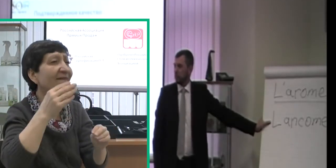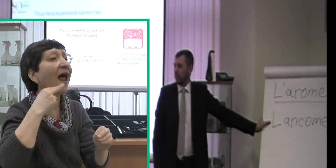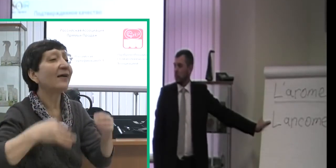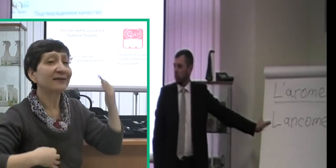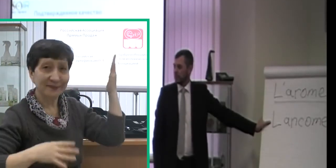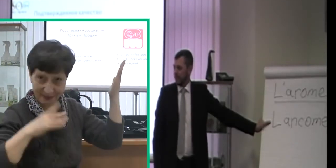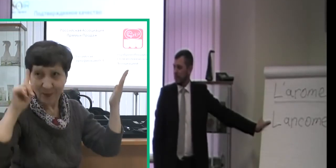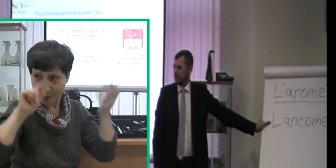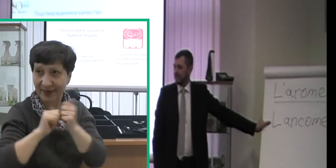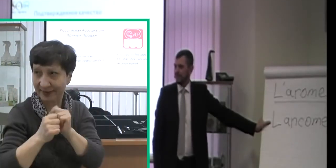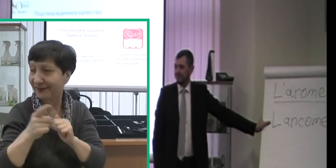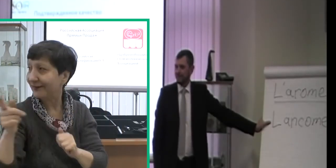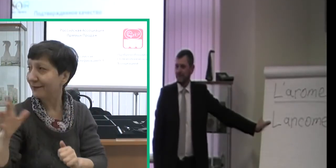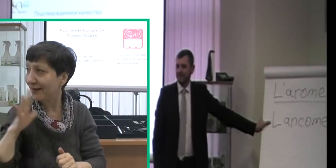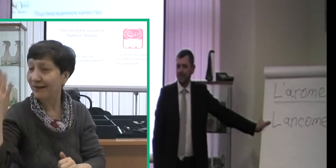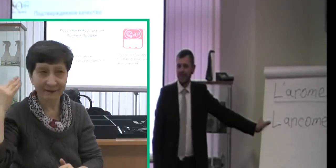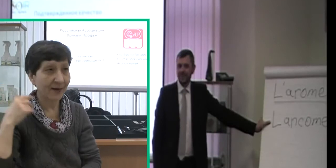Компанию Лангко знаете?